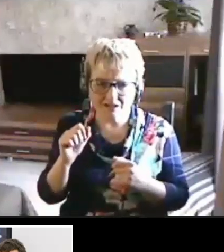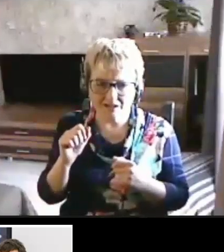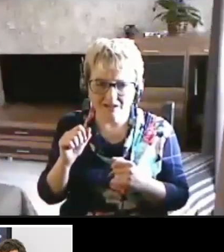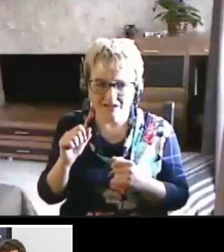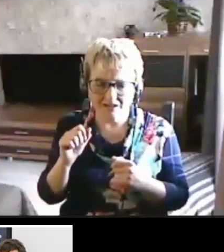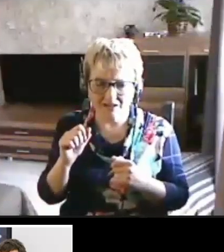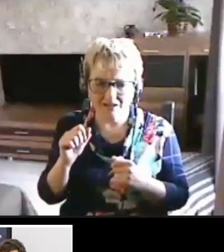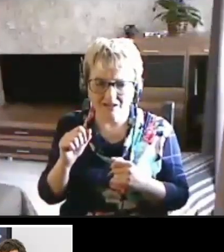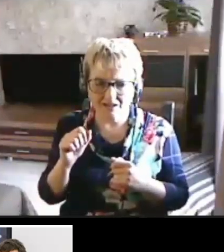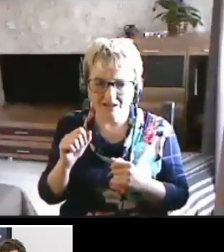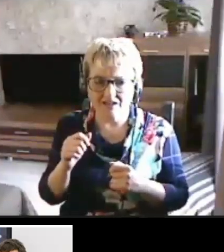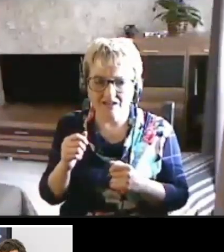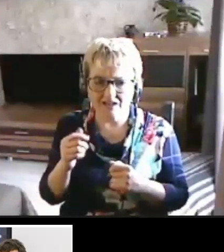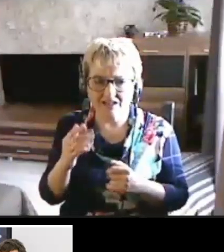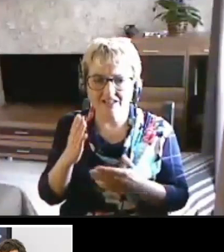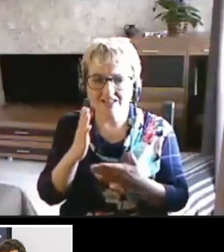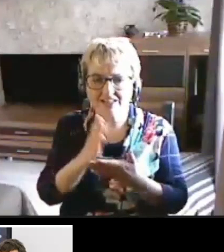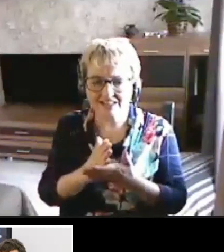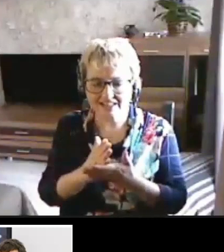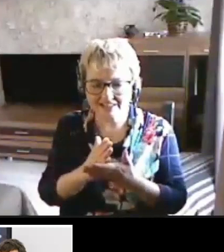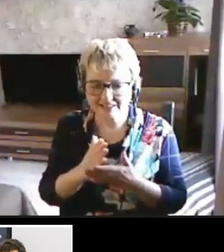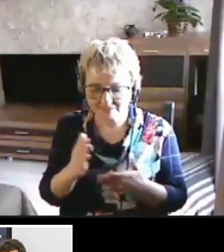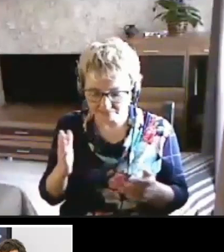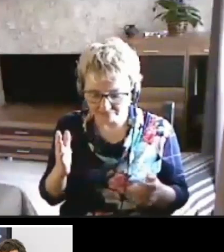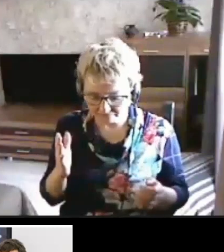Да, есть.